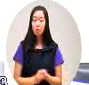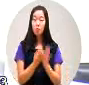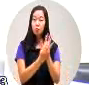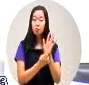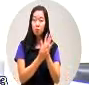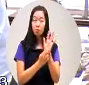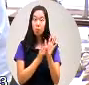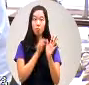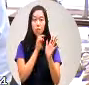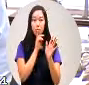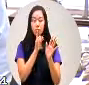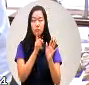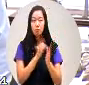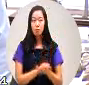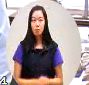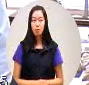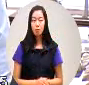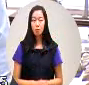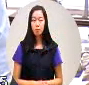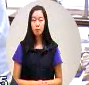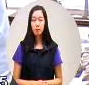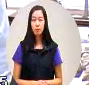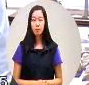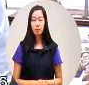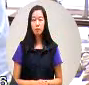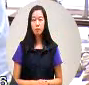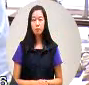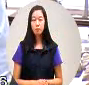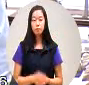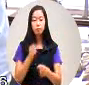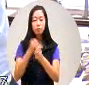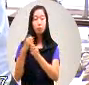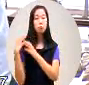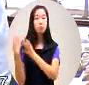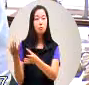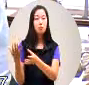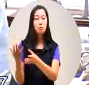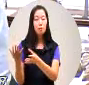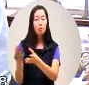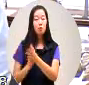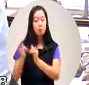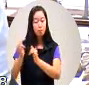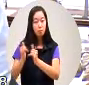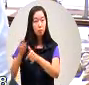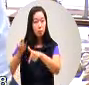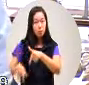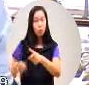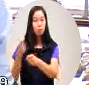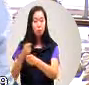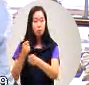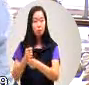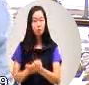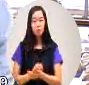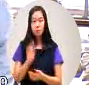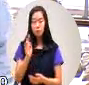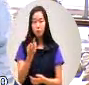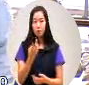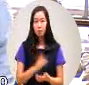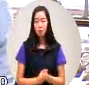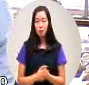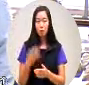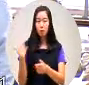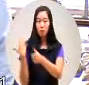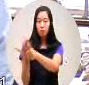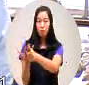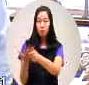说伟办给其他的民间公司或者伟办